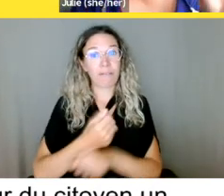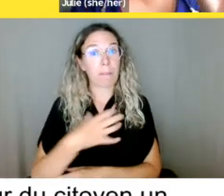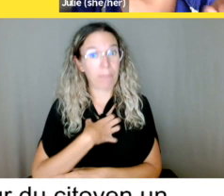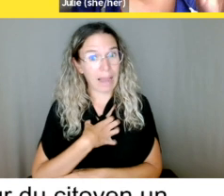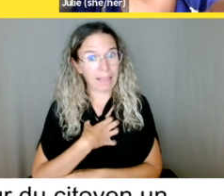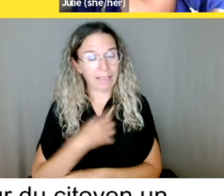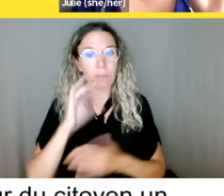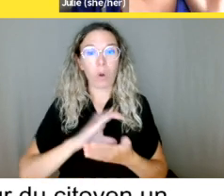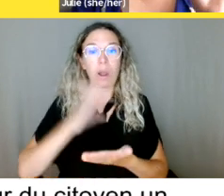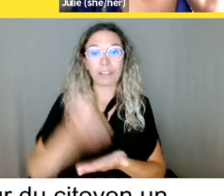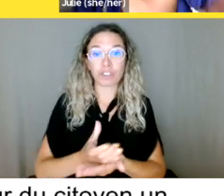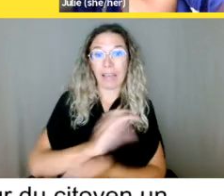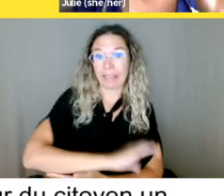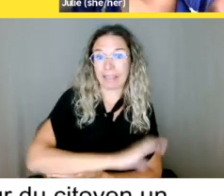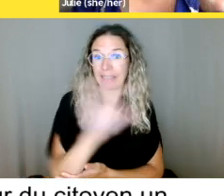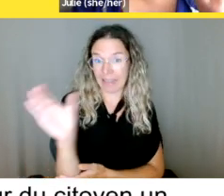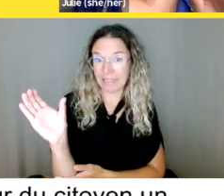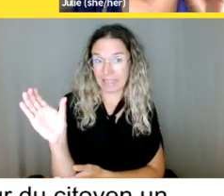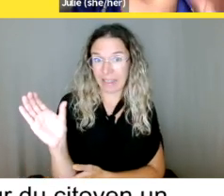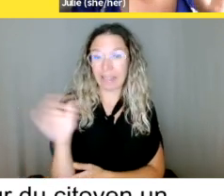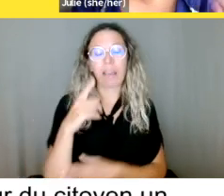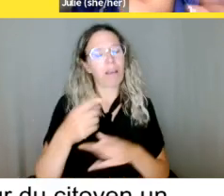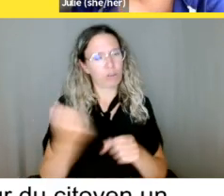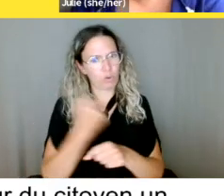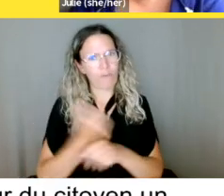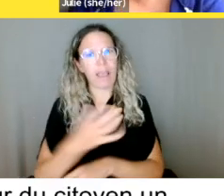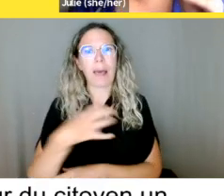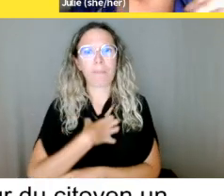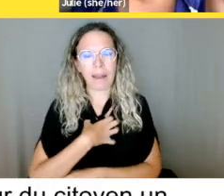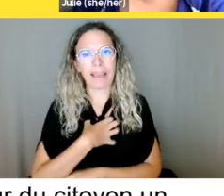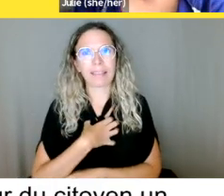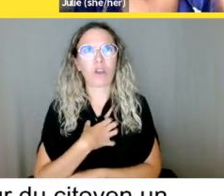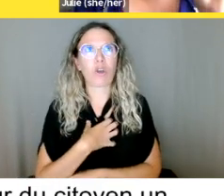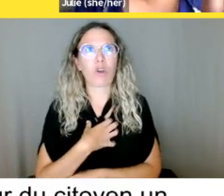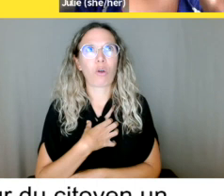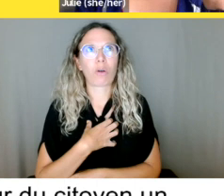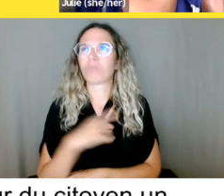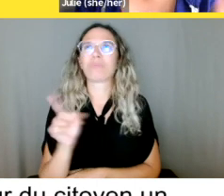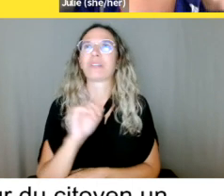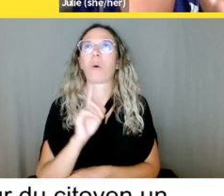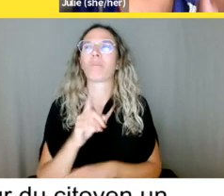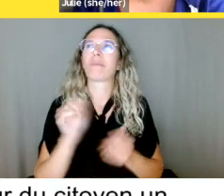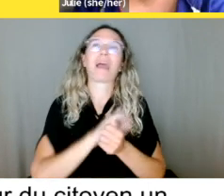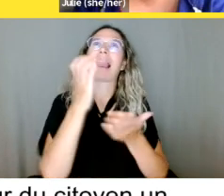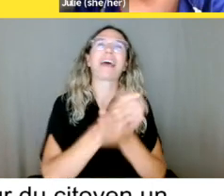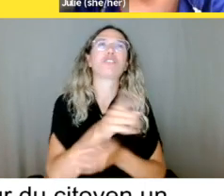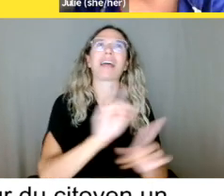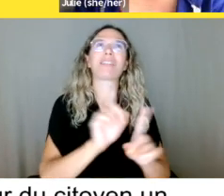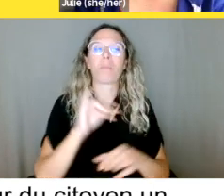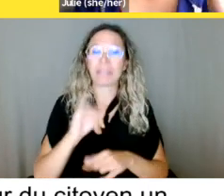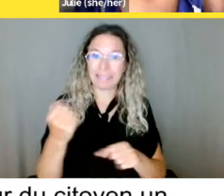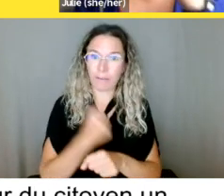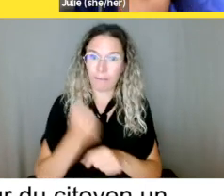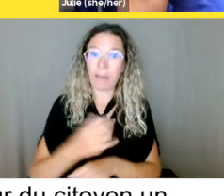non, pas auprès de la Charte, mais si vous déposez une plainte en utilisant la Charte canadienne, vous déposez la plainte auprès de la Commission canadienne